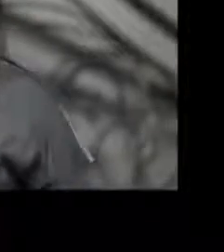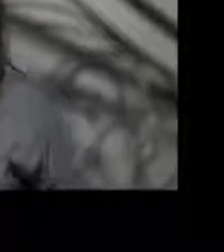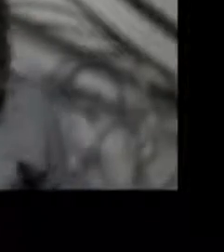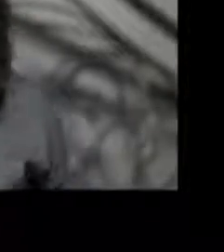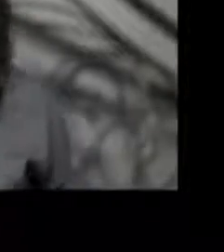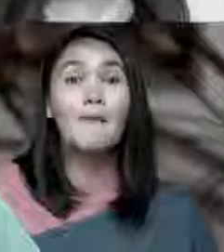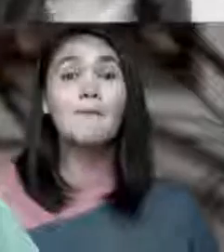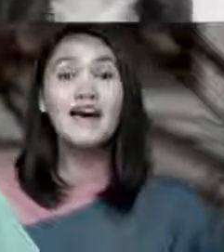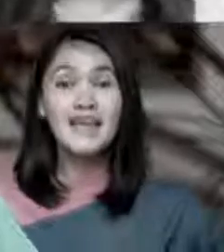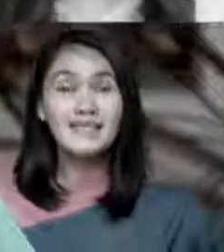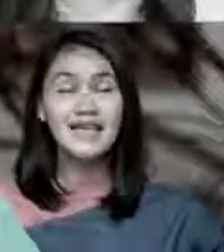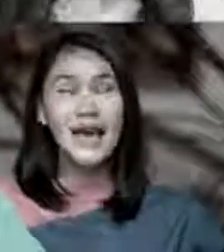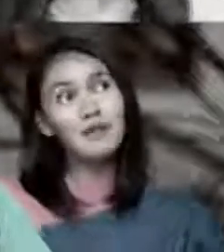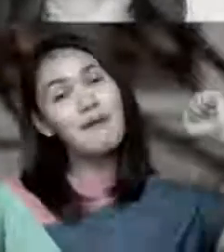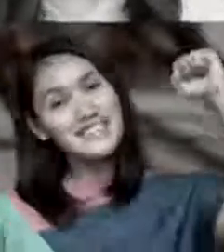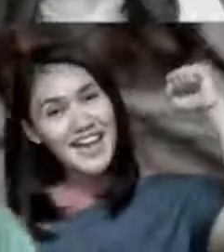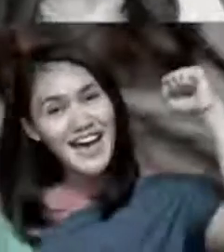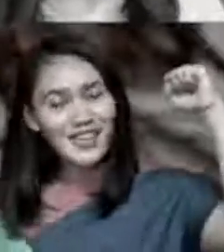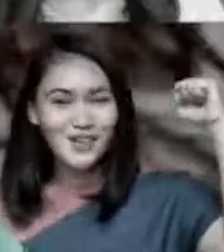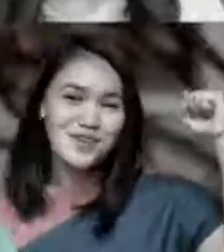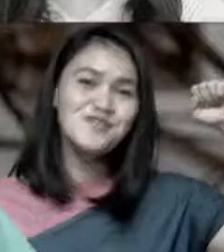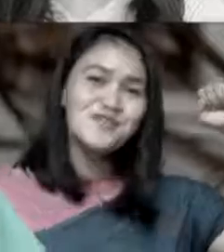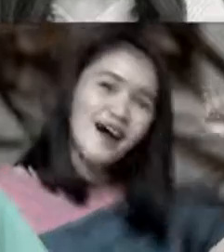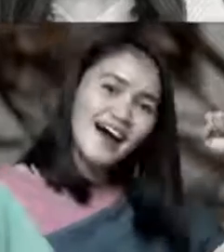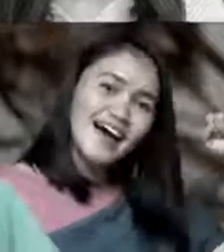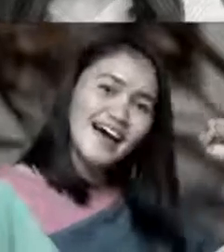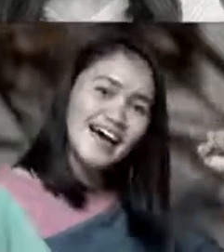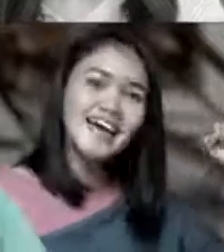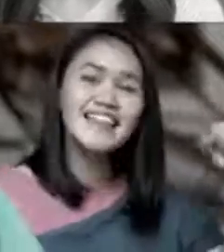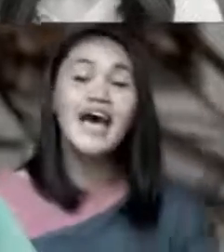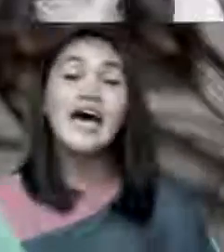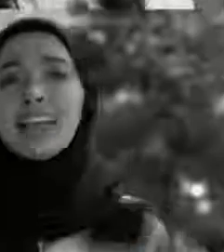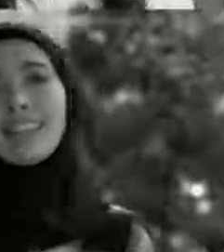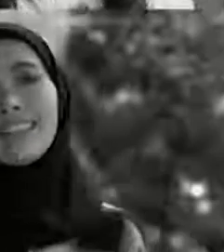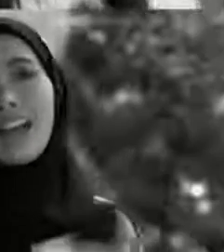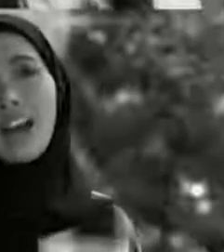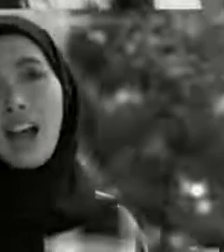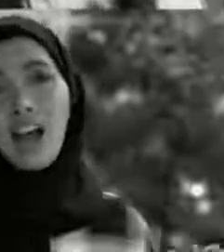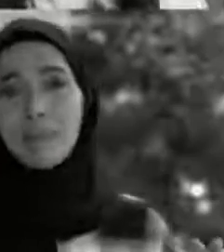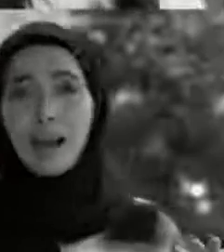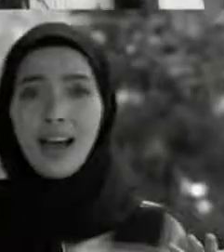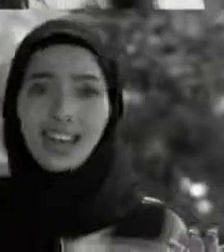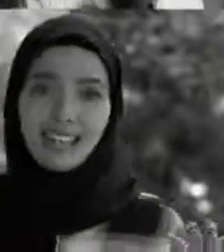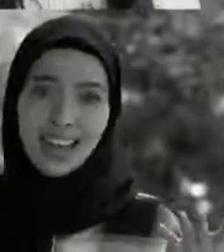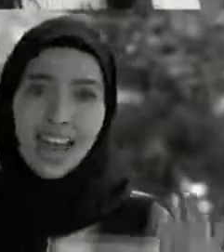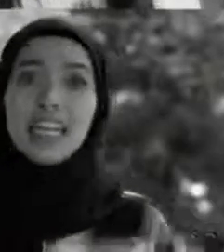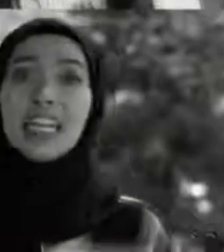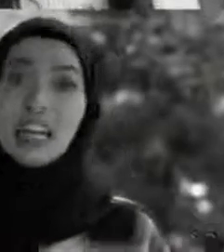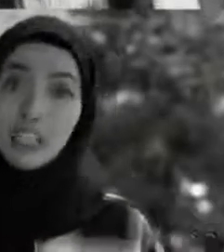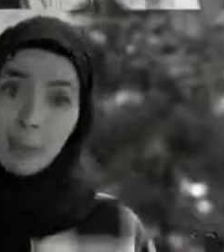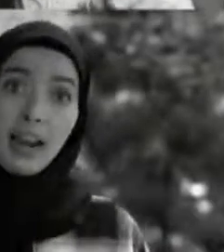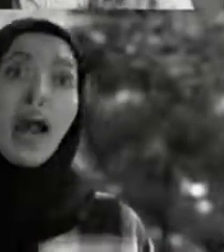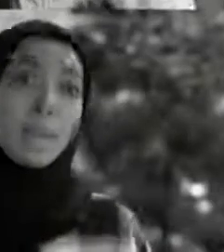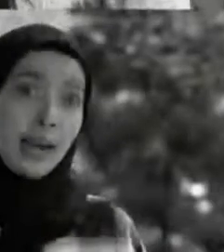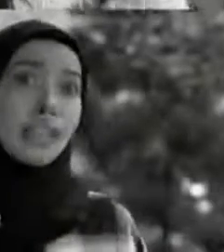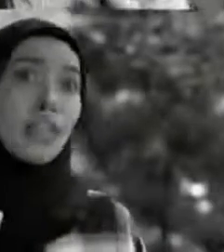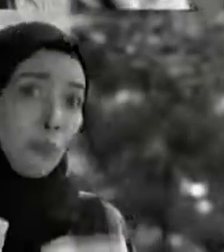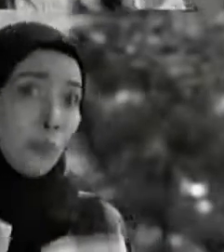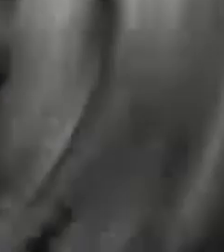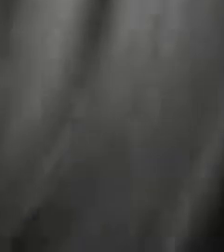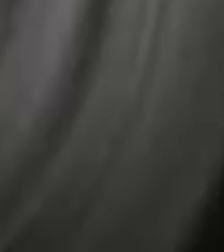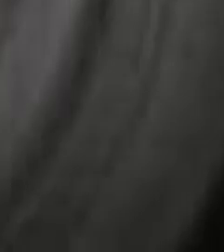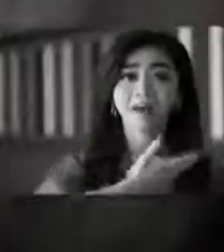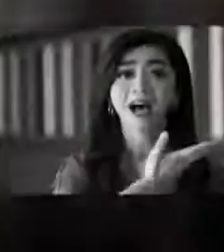amatimu Badan sehat bangsa kuat Kita raih bahagia dengan iman